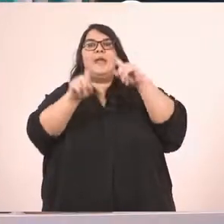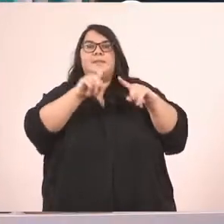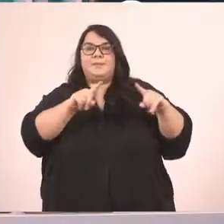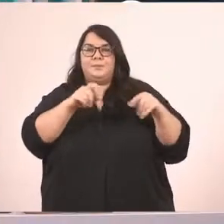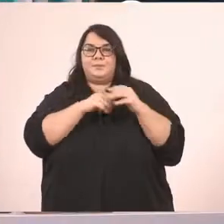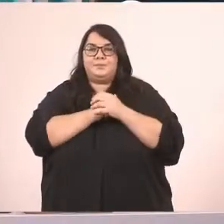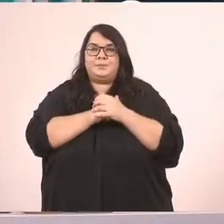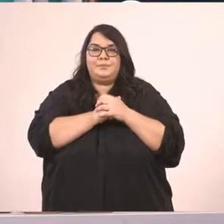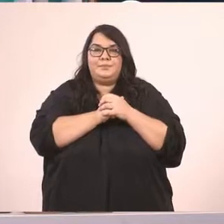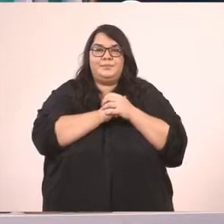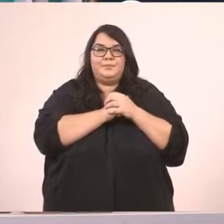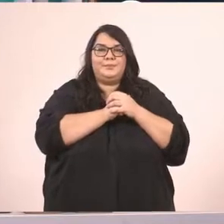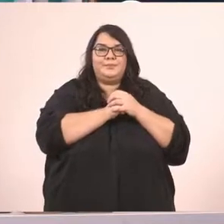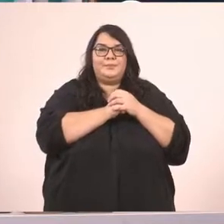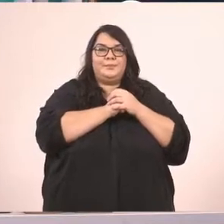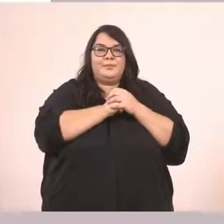Πάμε λίγο να τις δούμε.